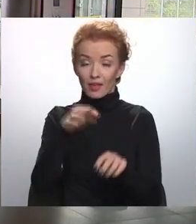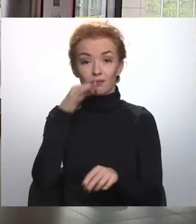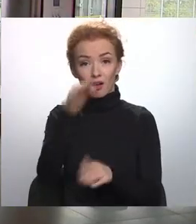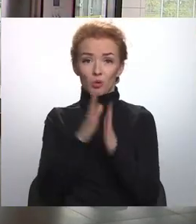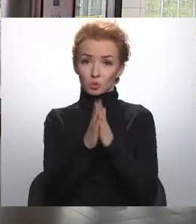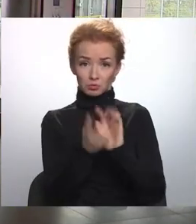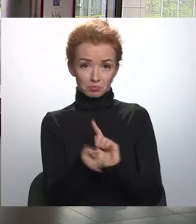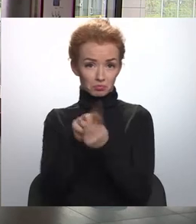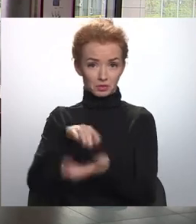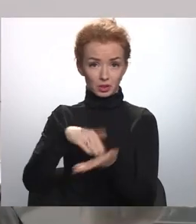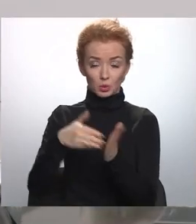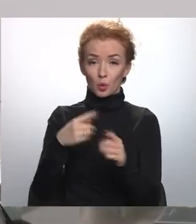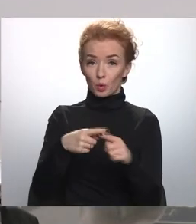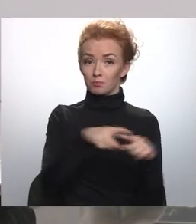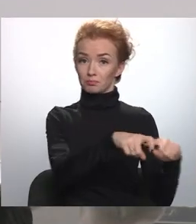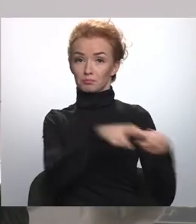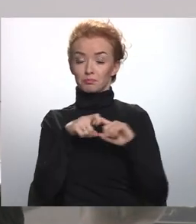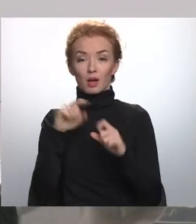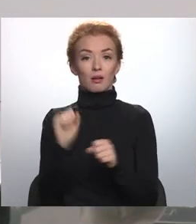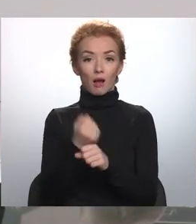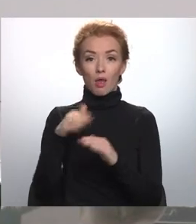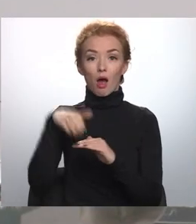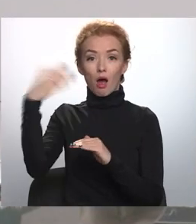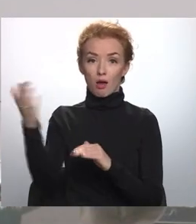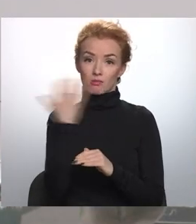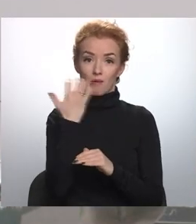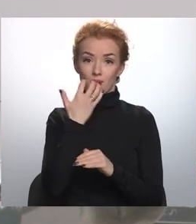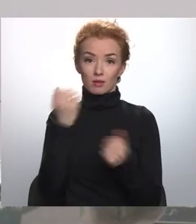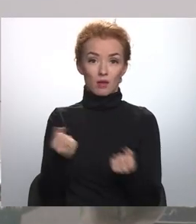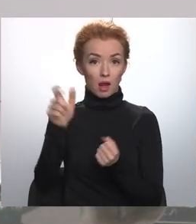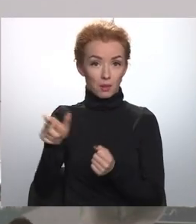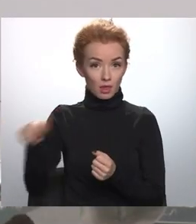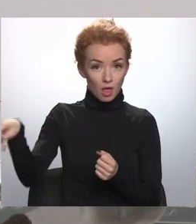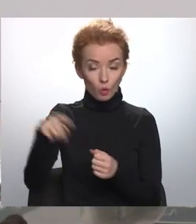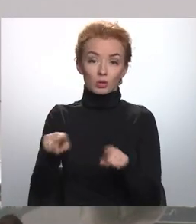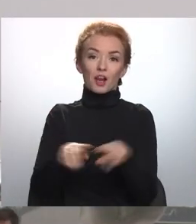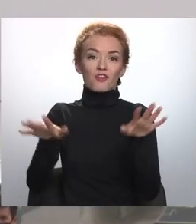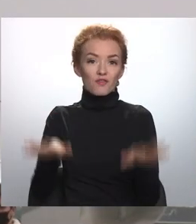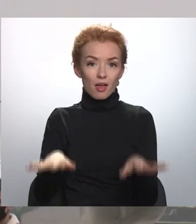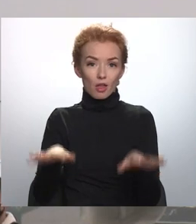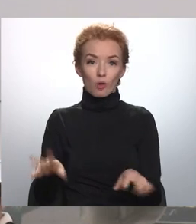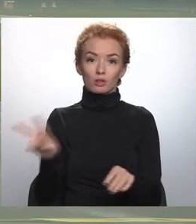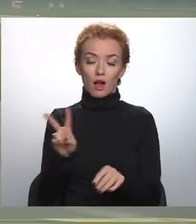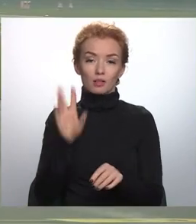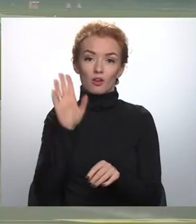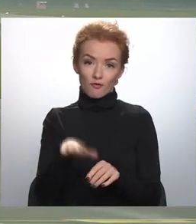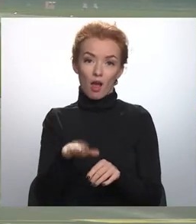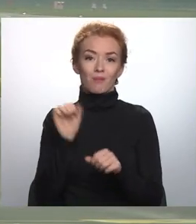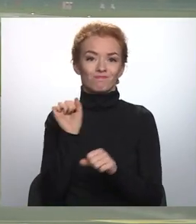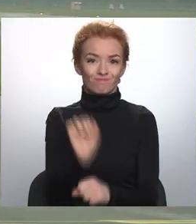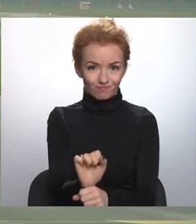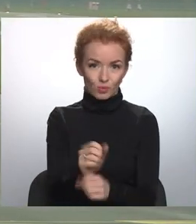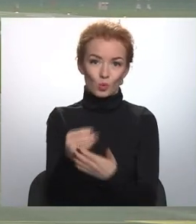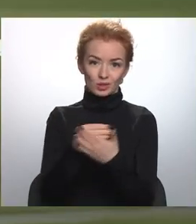mainīt un piesaistīt darba tirgumu gan ārvalstu kvalificēto darba spēku, gan arī vietējos, kas var atturēt Latvijas iedzīvotājus pamest valsti